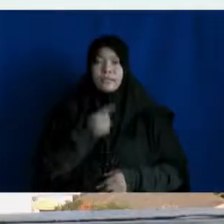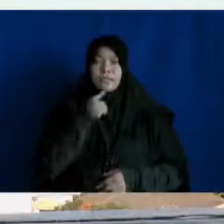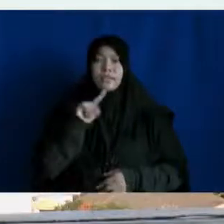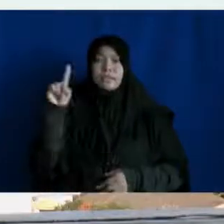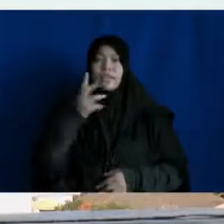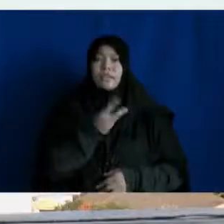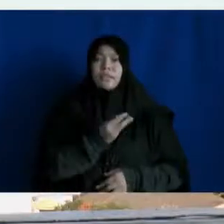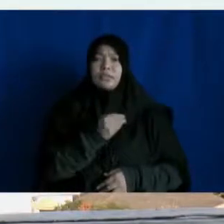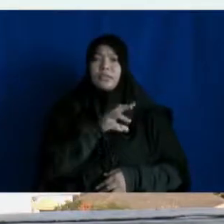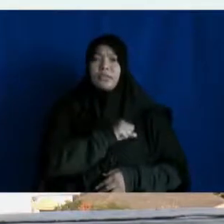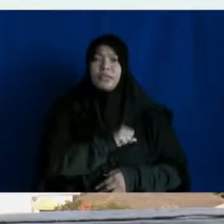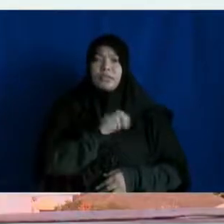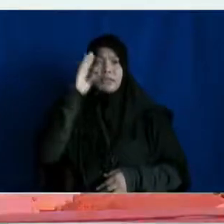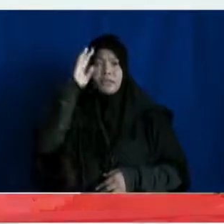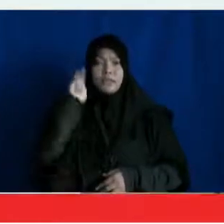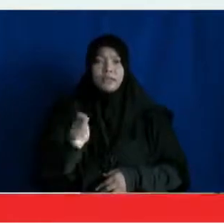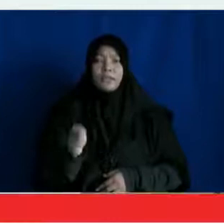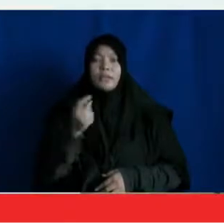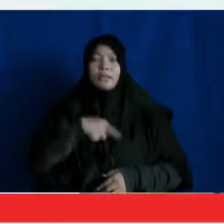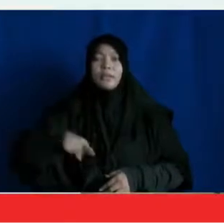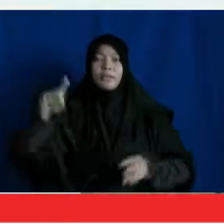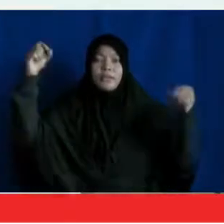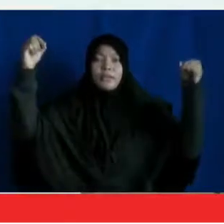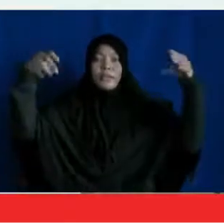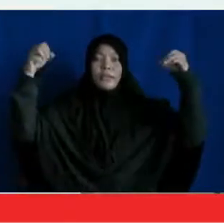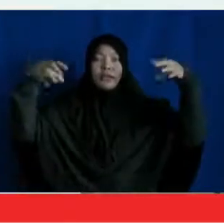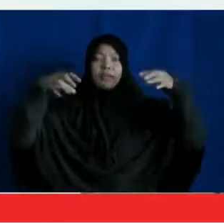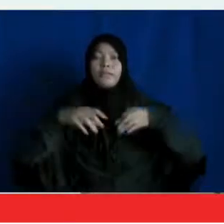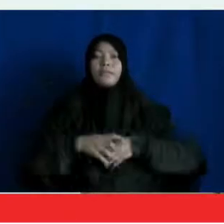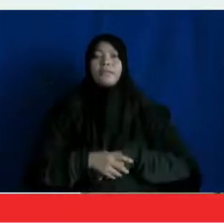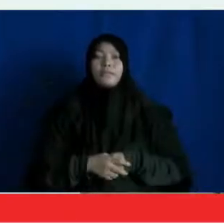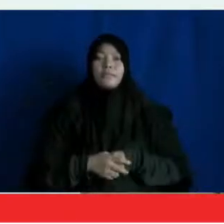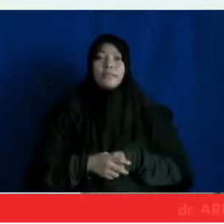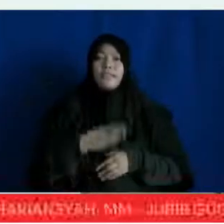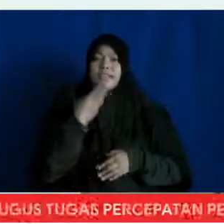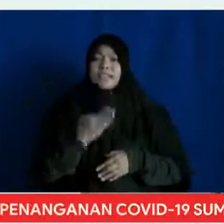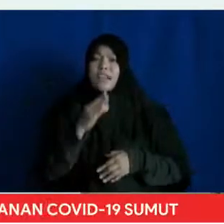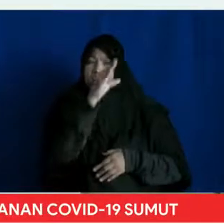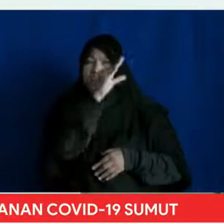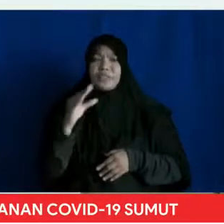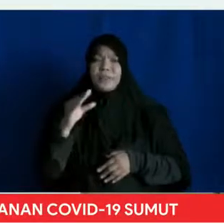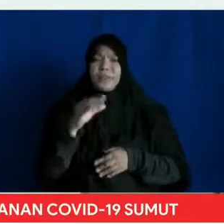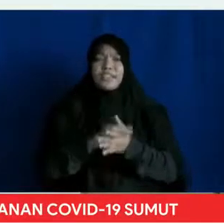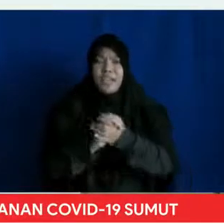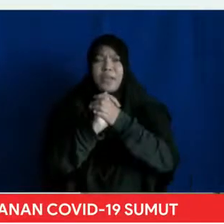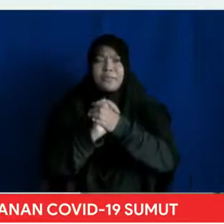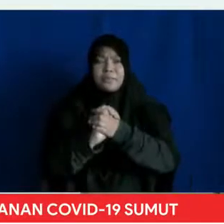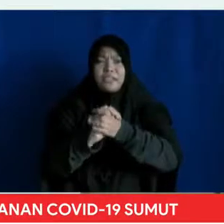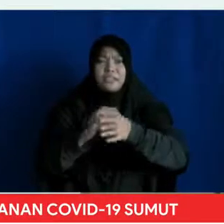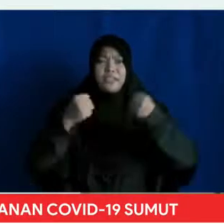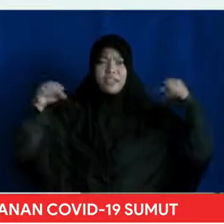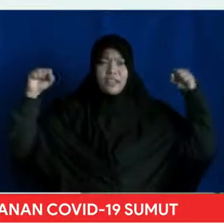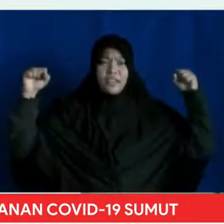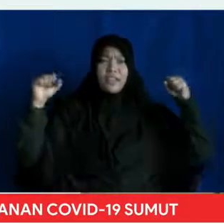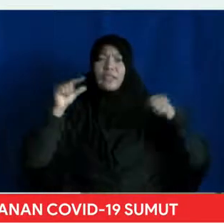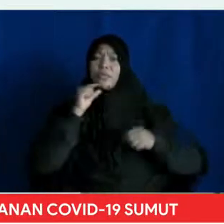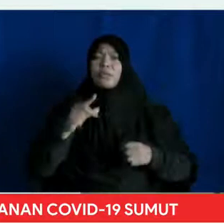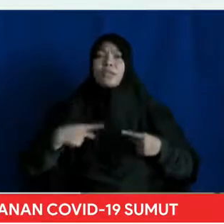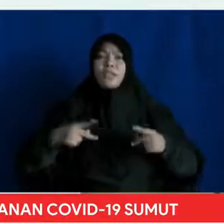menonton Assalamualaikum warahmatullahi wabarakatuh Selamat sore Salam sejahtera bagi kita semua